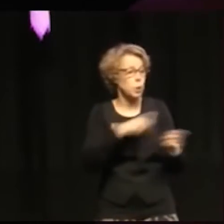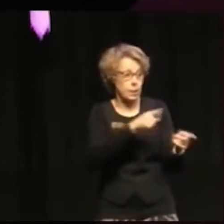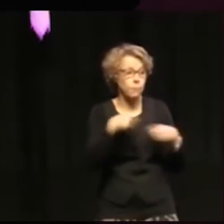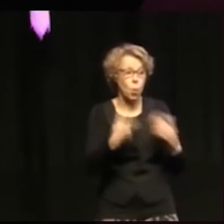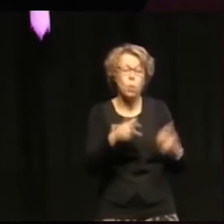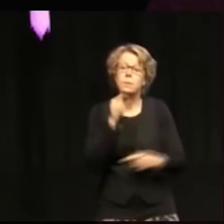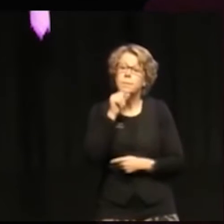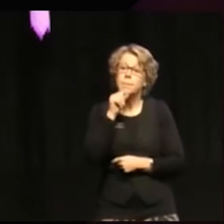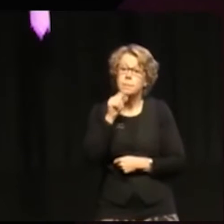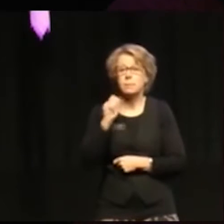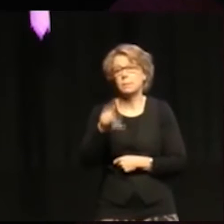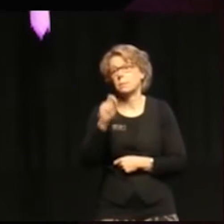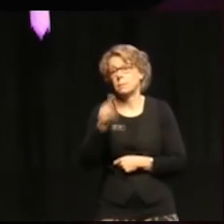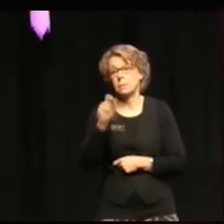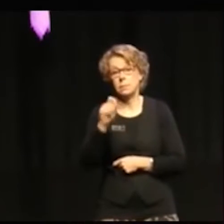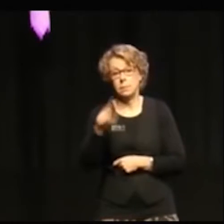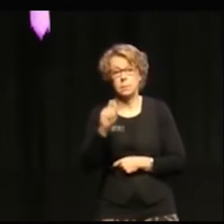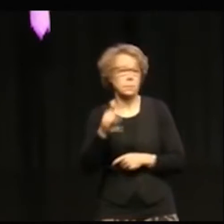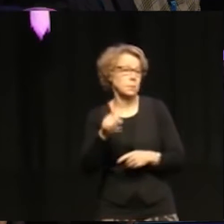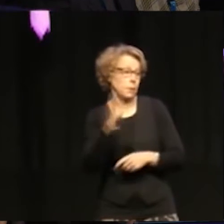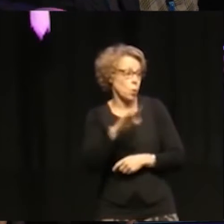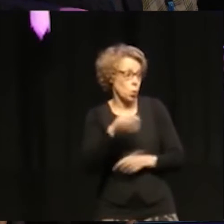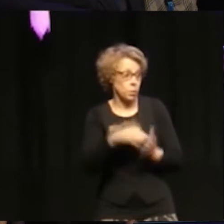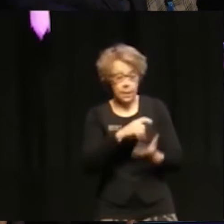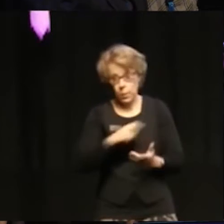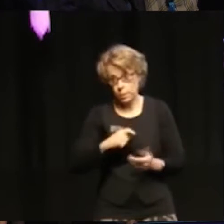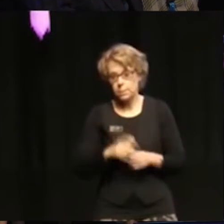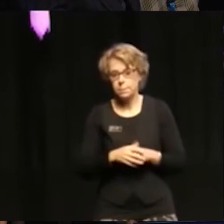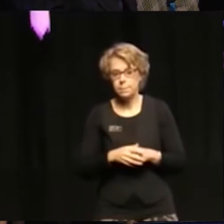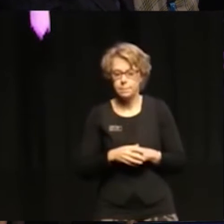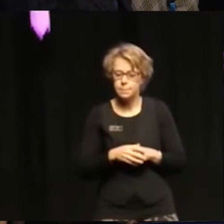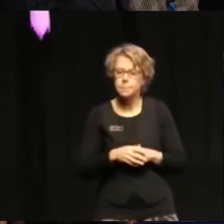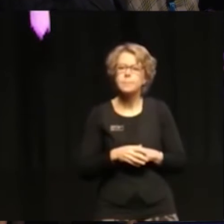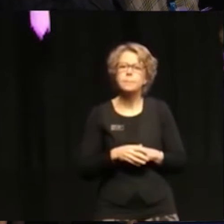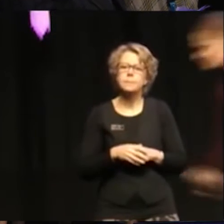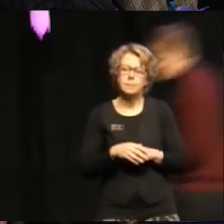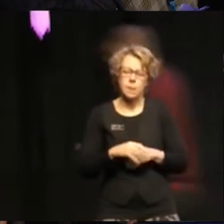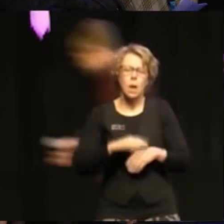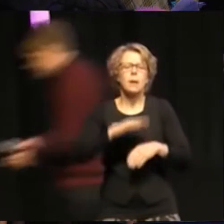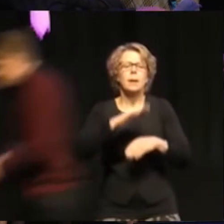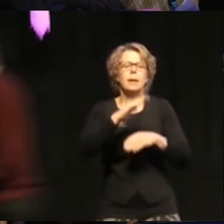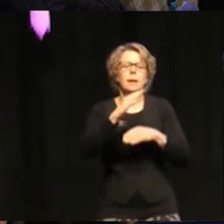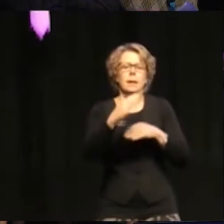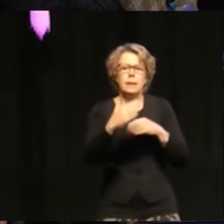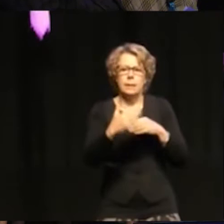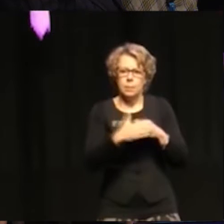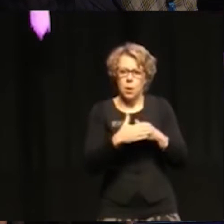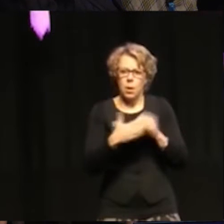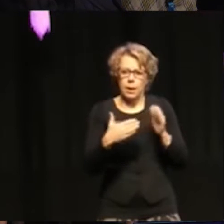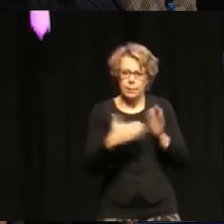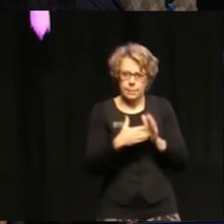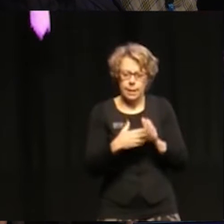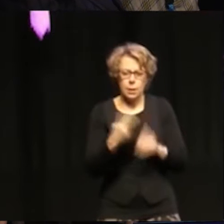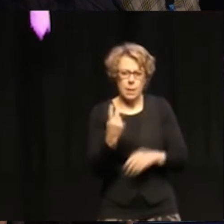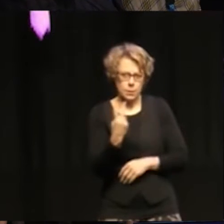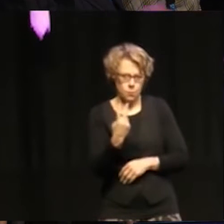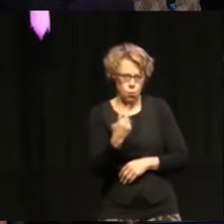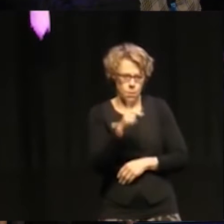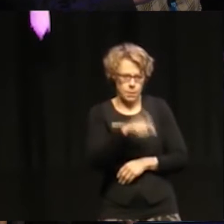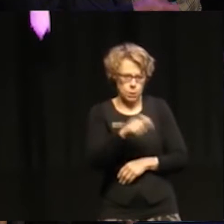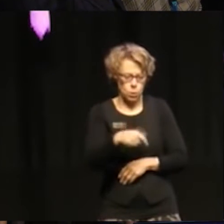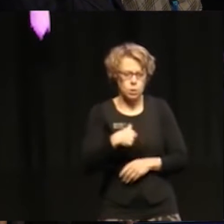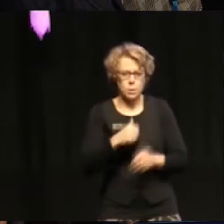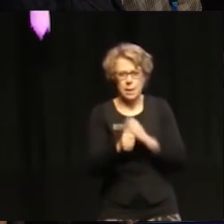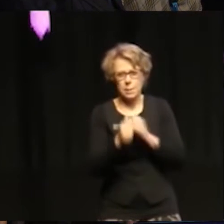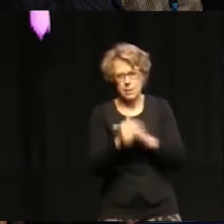hashtaggen så väljer vi ut några stycken. Tack. Ja, vi går omedelbart då till de första två personerna som alltså då